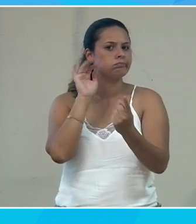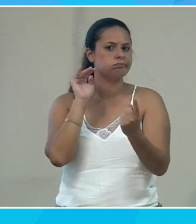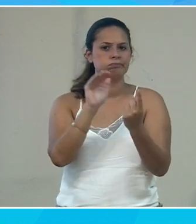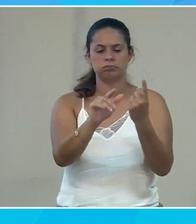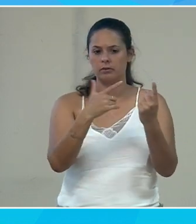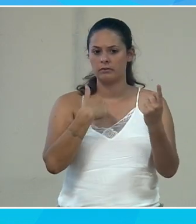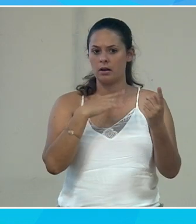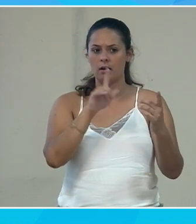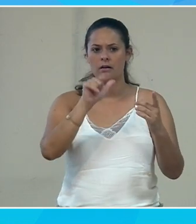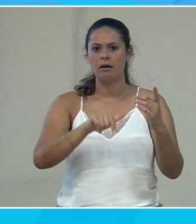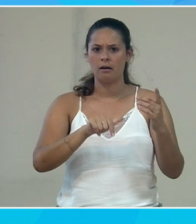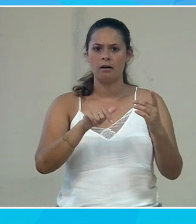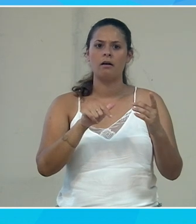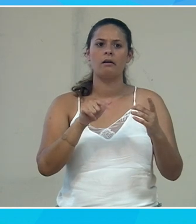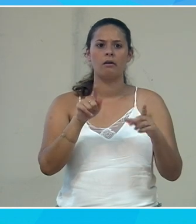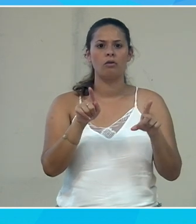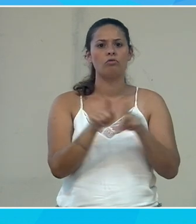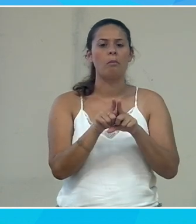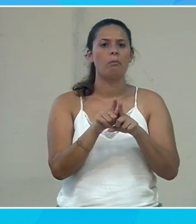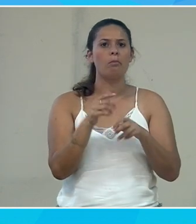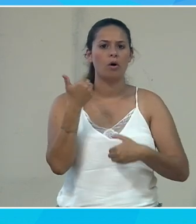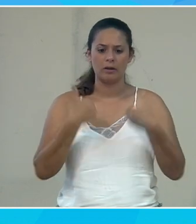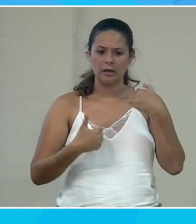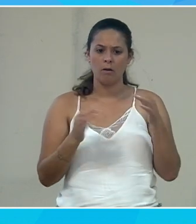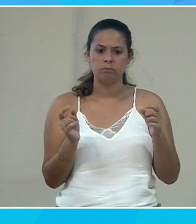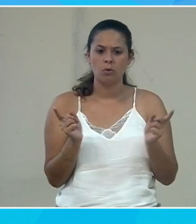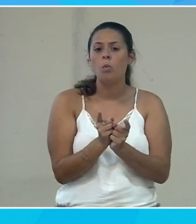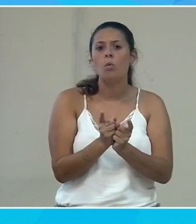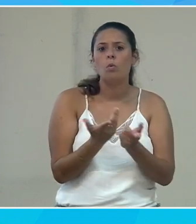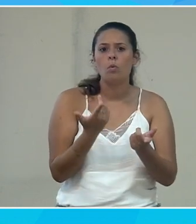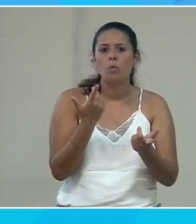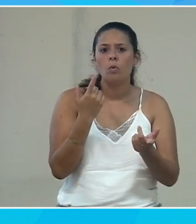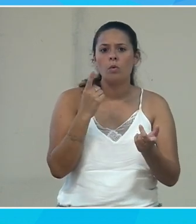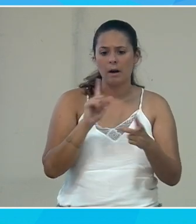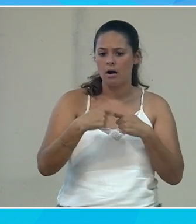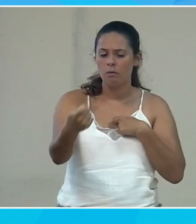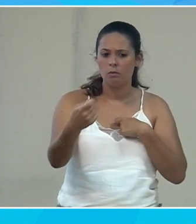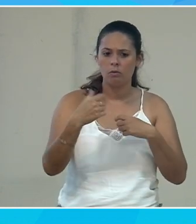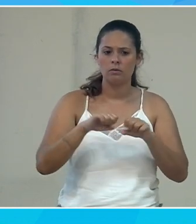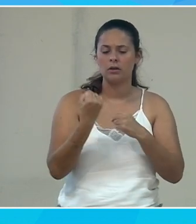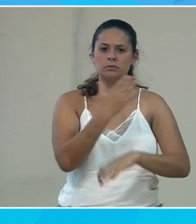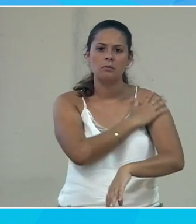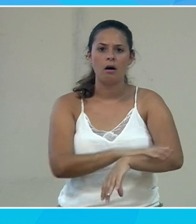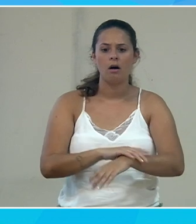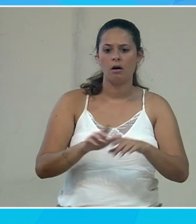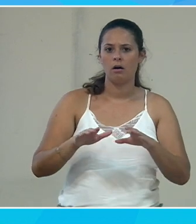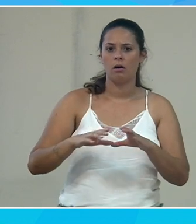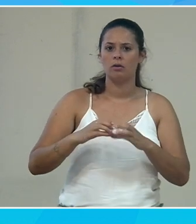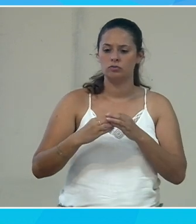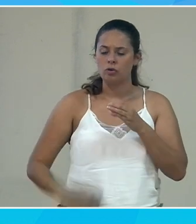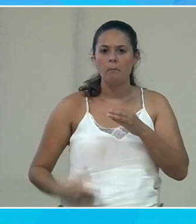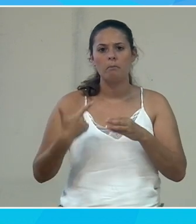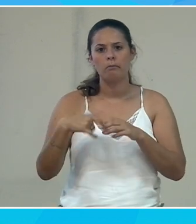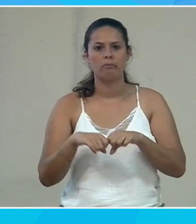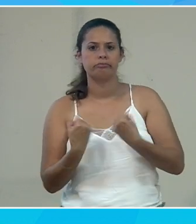temporaire. Je me suis cassé le bras, je me suis cassé la jambe, je ne sais pas, j'ai eu un problème à l